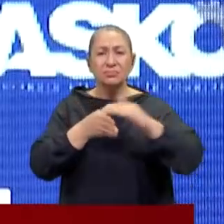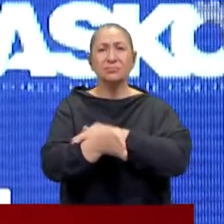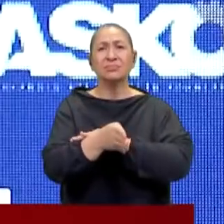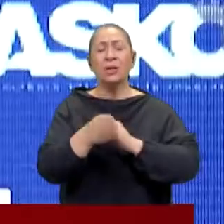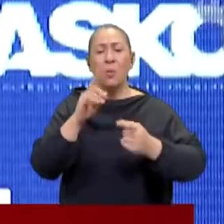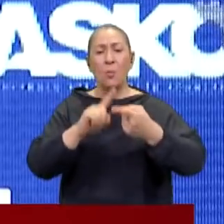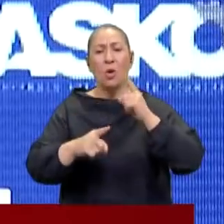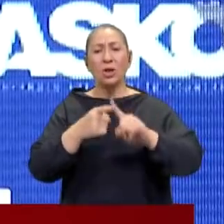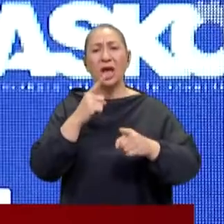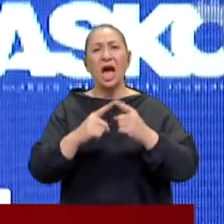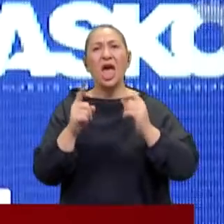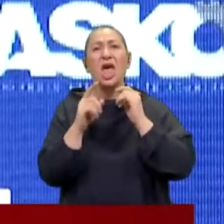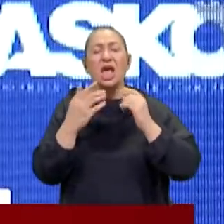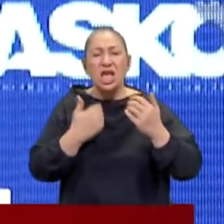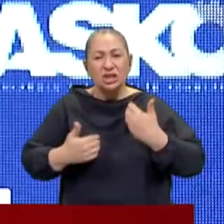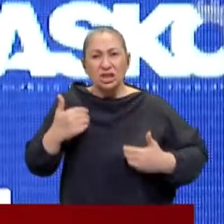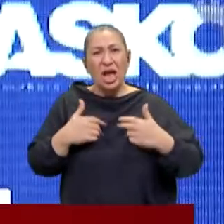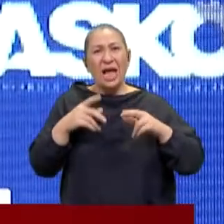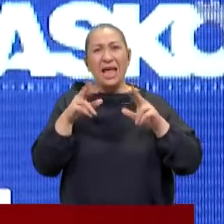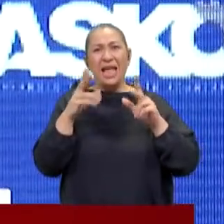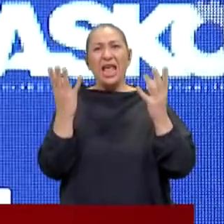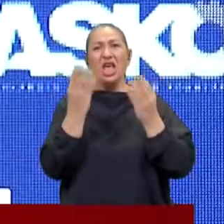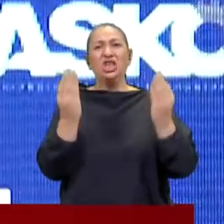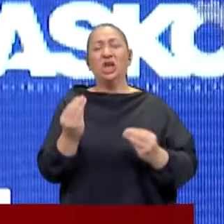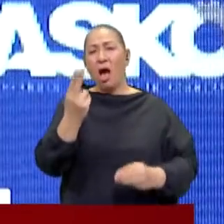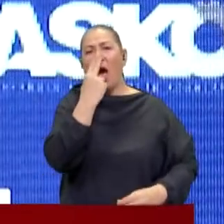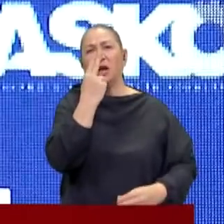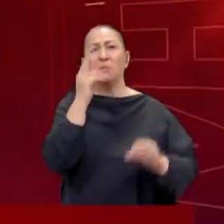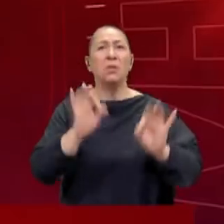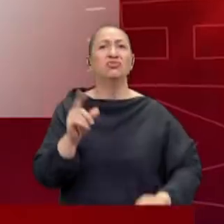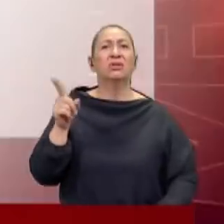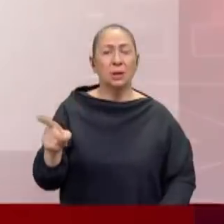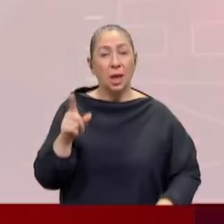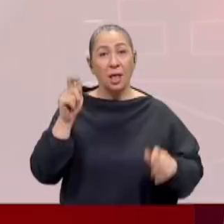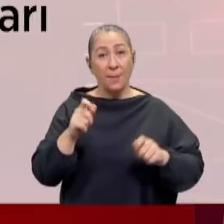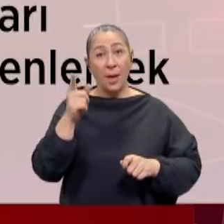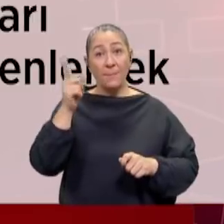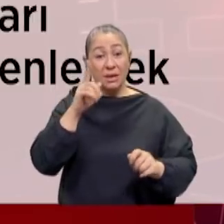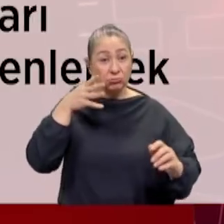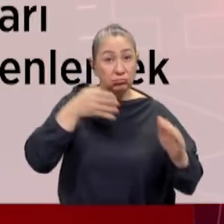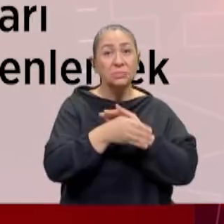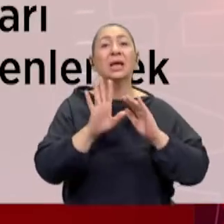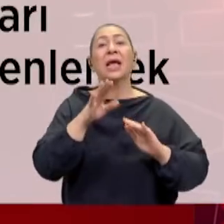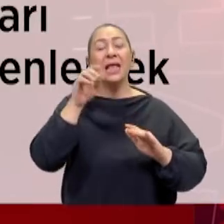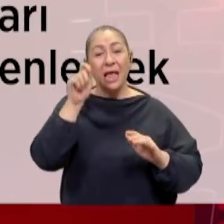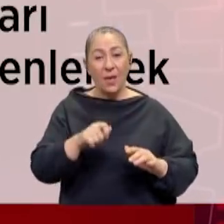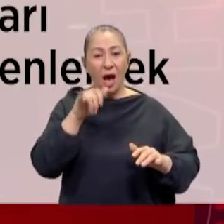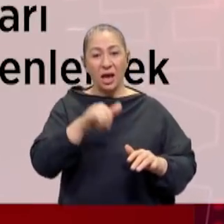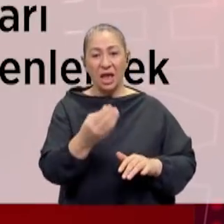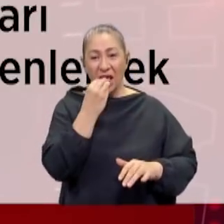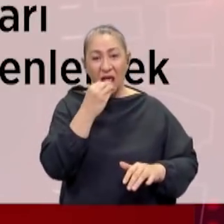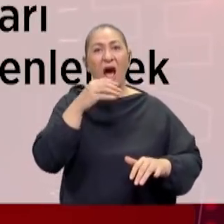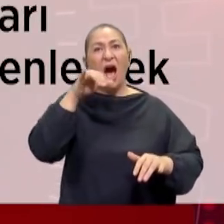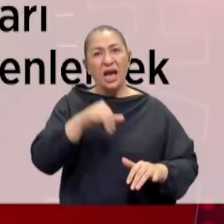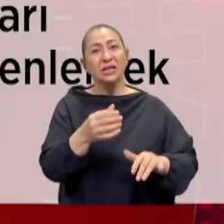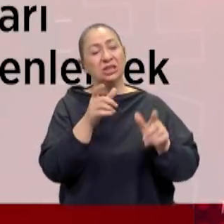siyasi eşkıyalık yapmayı iyice alışkanlık haline getirdi. Yapılan bir baskın değil, yapılan hakkı yenen insanların hakkını